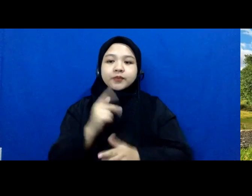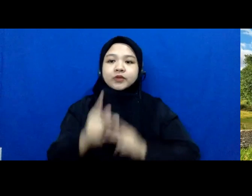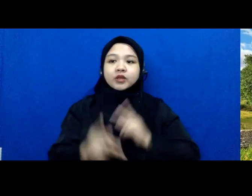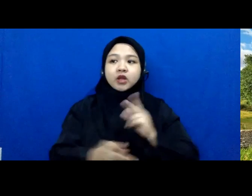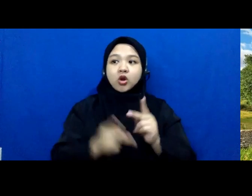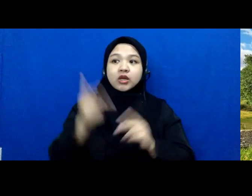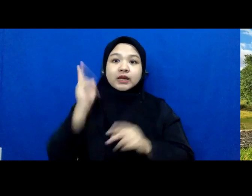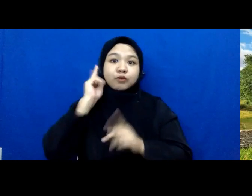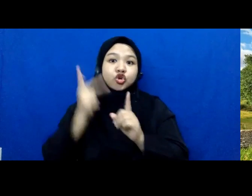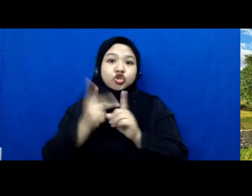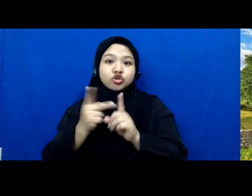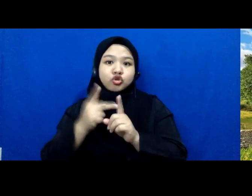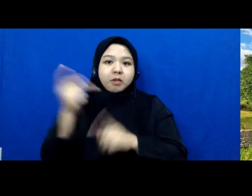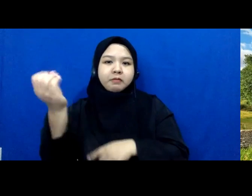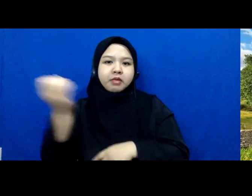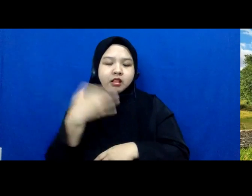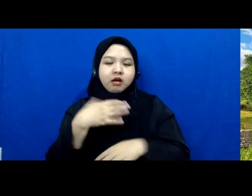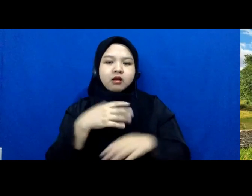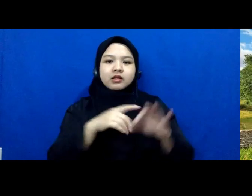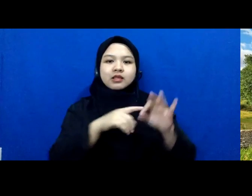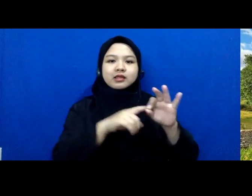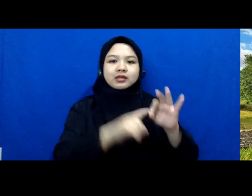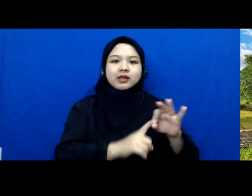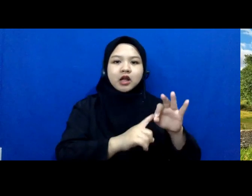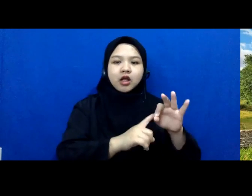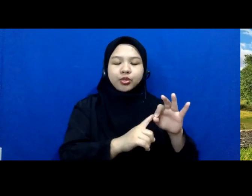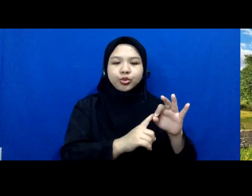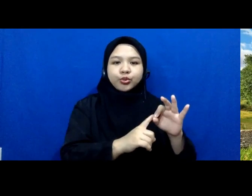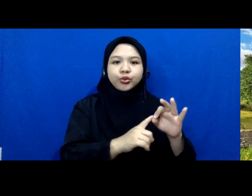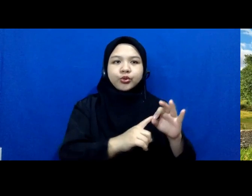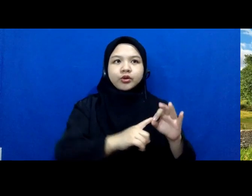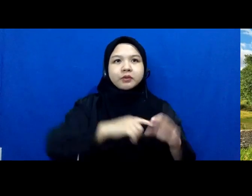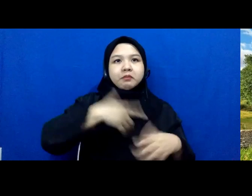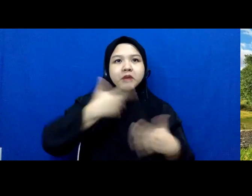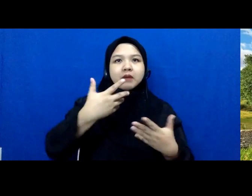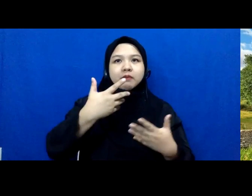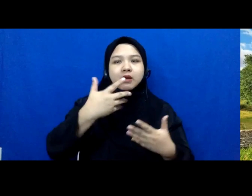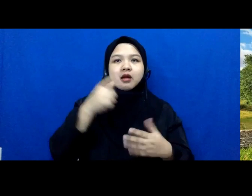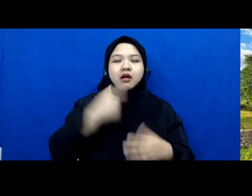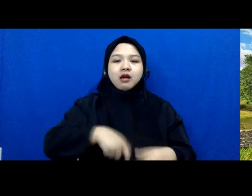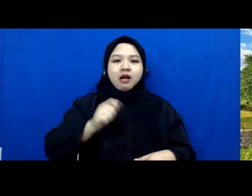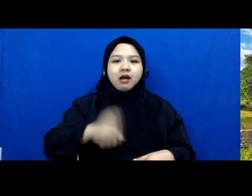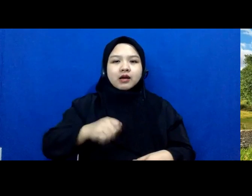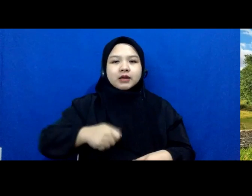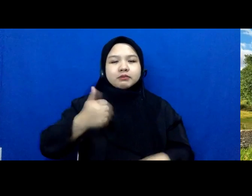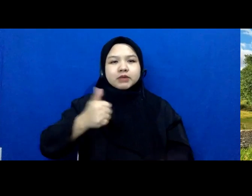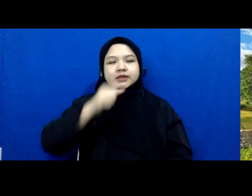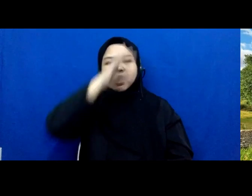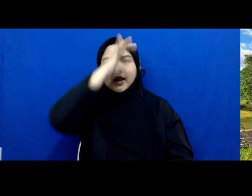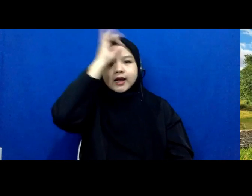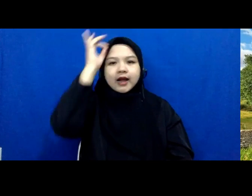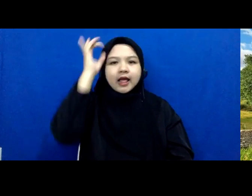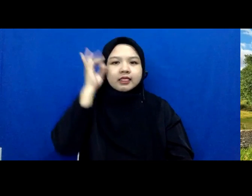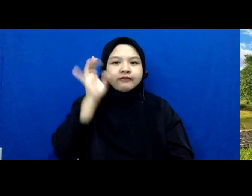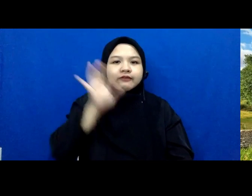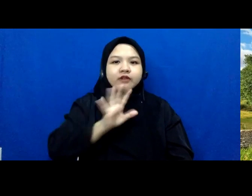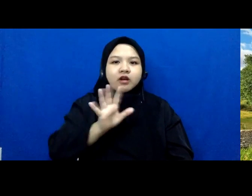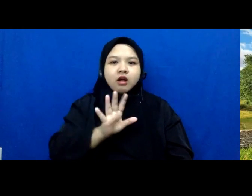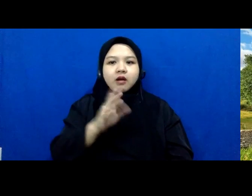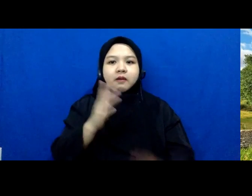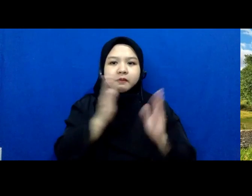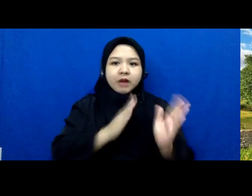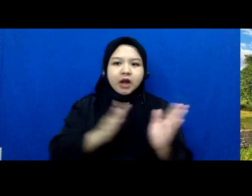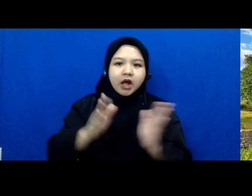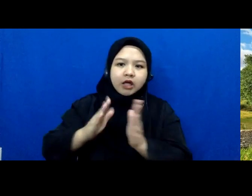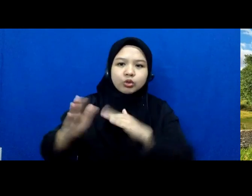ini juga tergantung dari kreativitas seorang hakim dalam mengatur jalannya persidangan